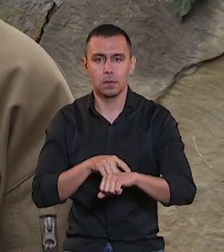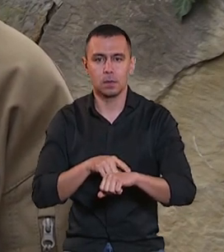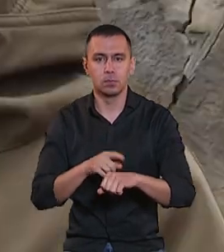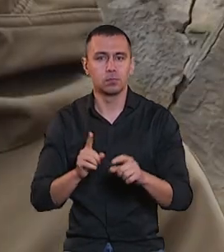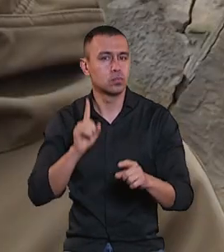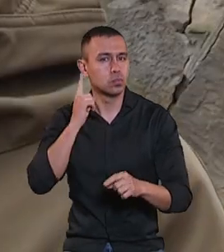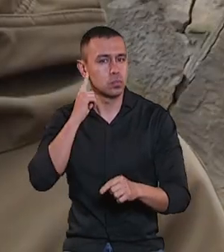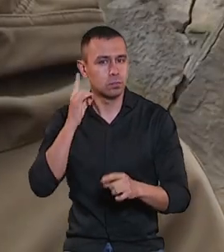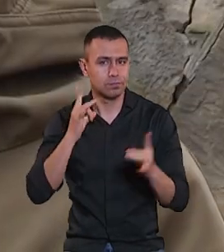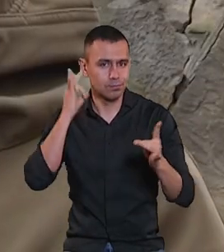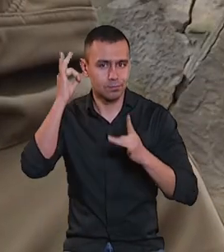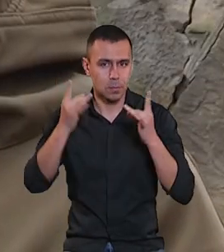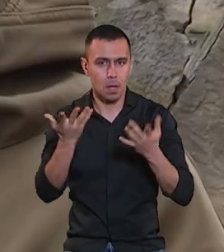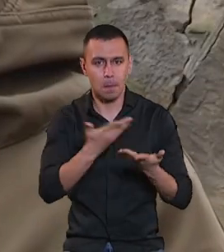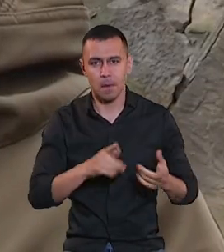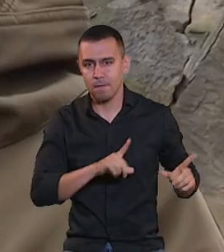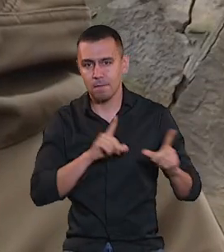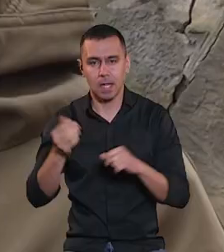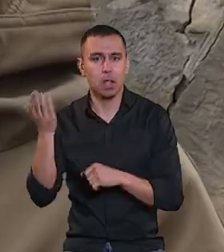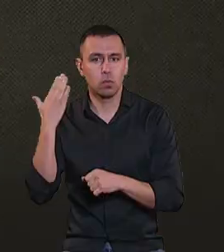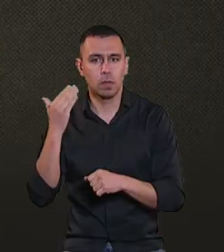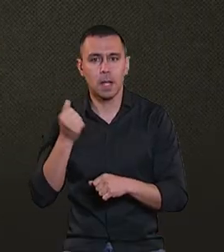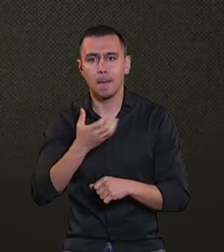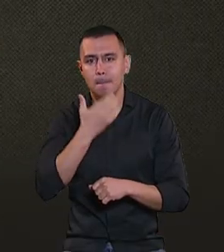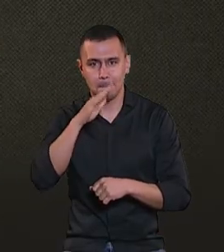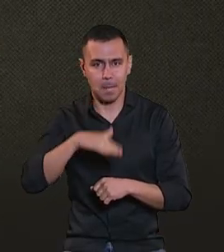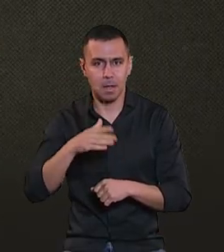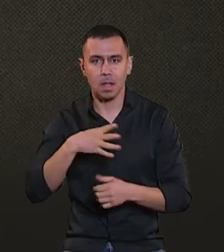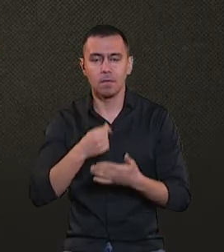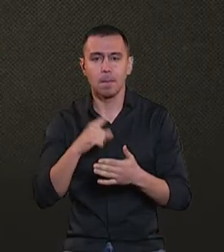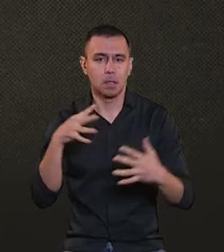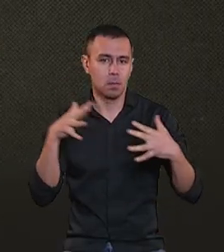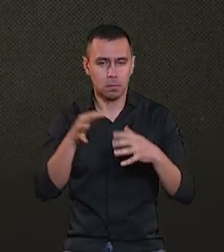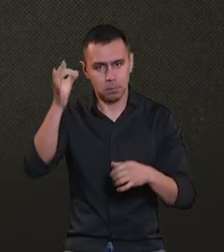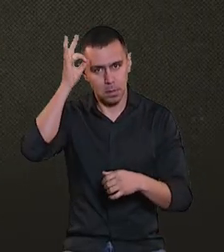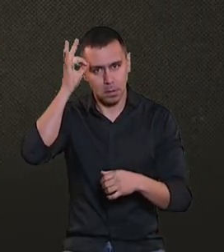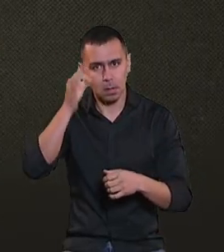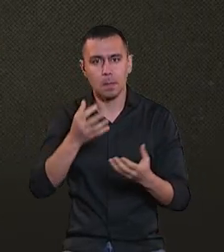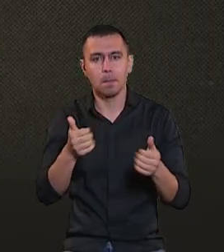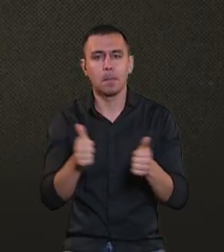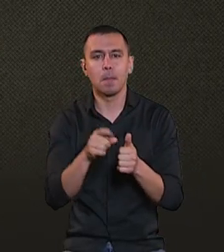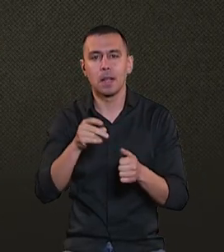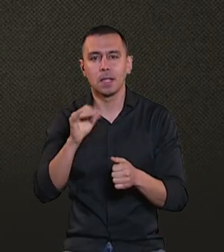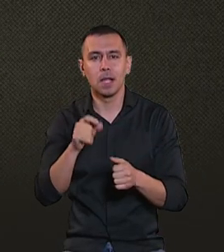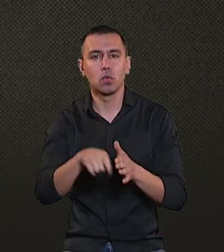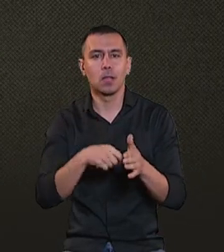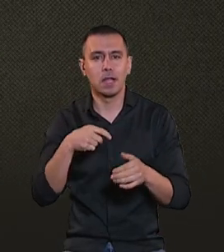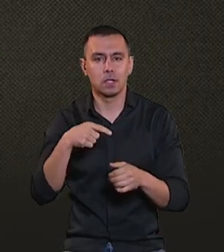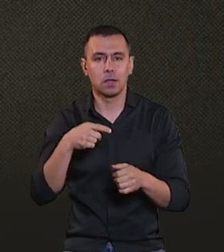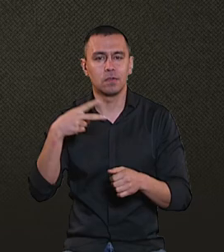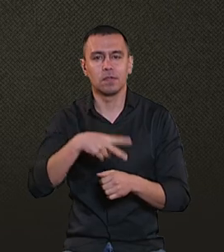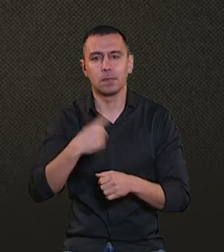тривогу, ми виїхали тоді на південь. Свій перший бій, пригадує, прийняв біля Мар'їнки на Донеччині у 2021